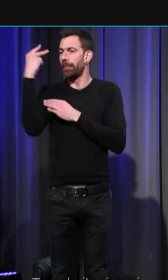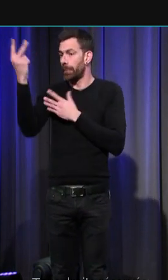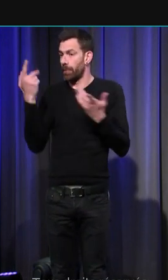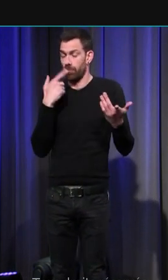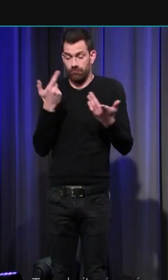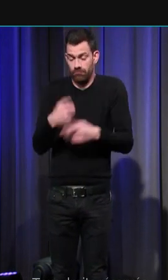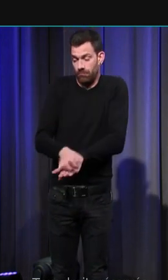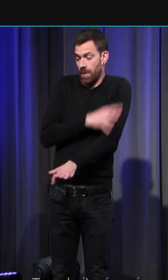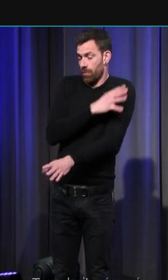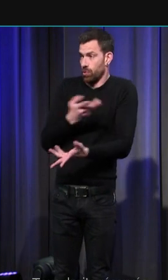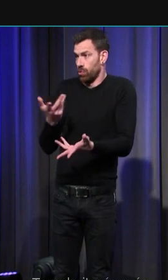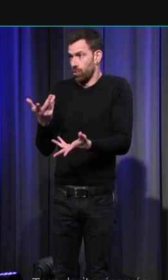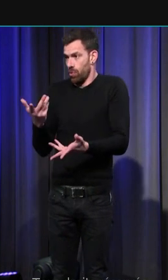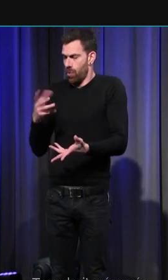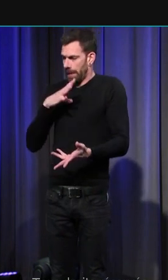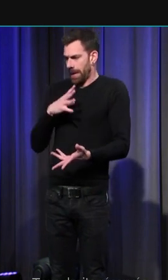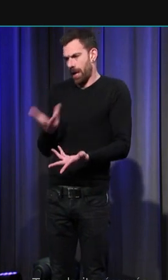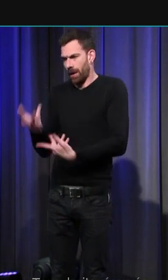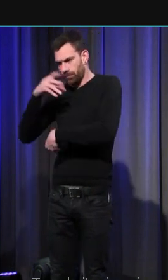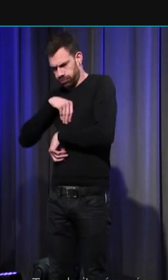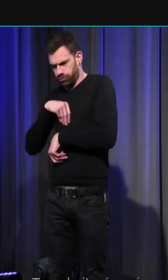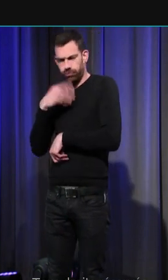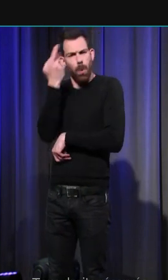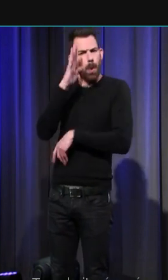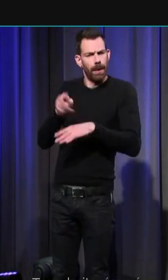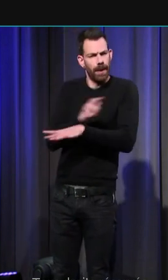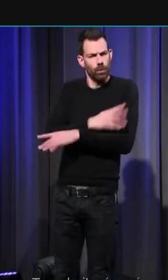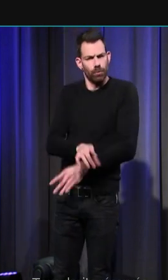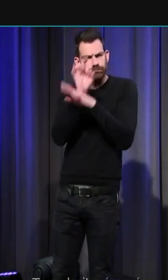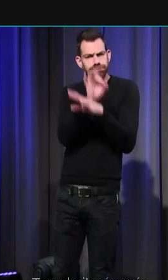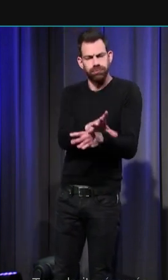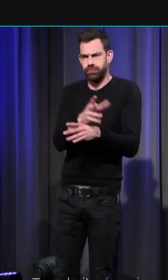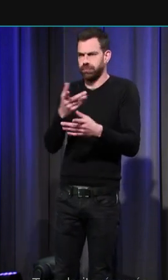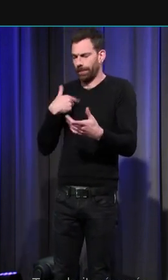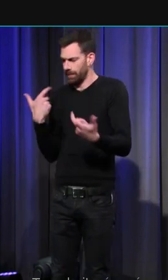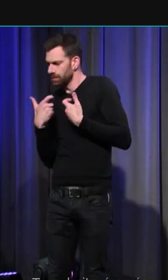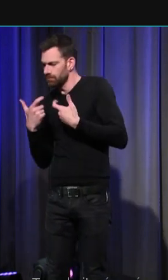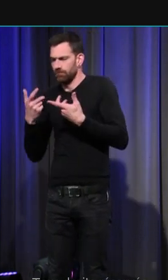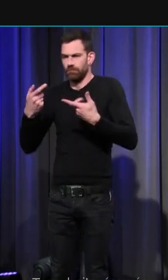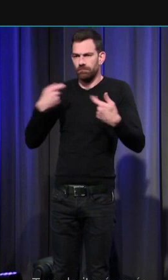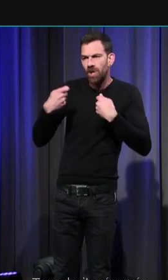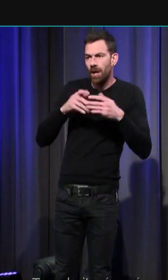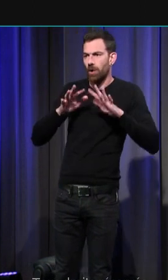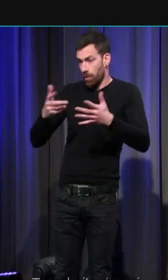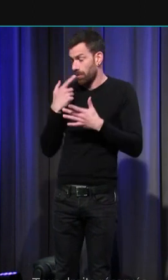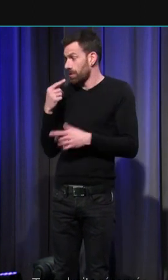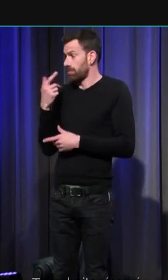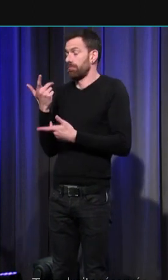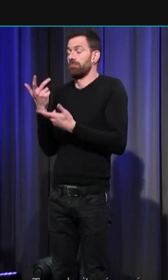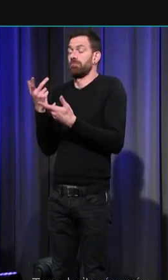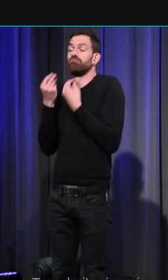d'en promouvoir certaines d'en rejeter d'autres elles montrent par exemple mais un exemple parmi des dizaines d'autres